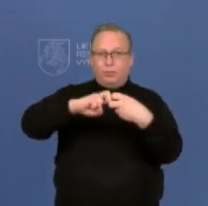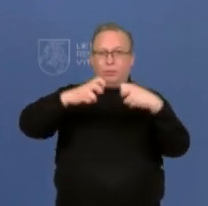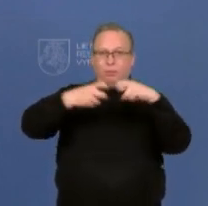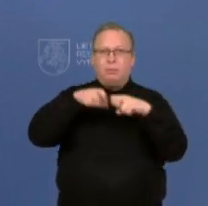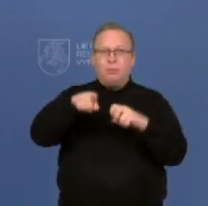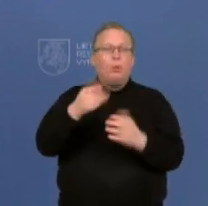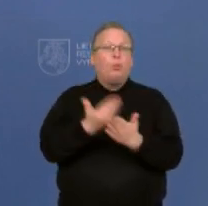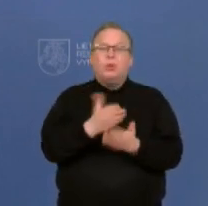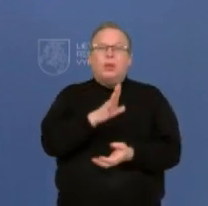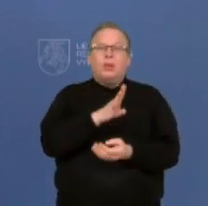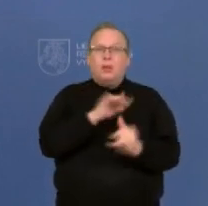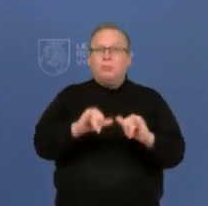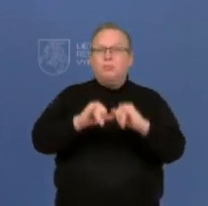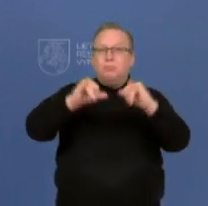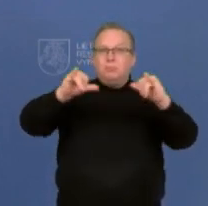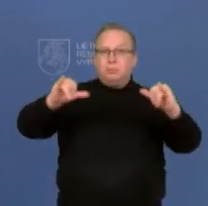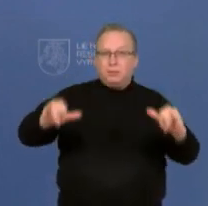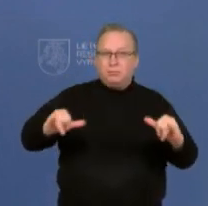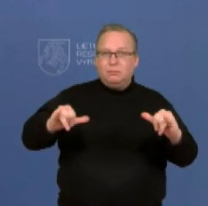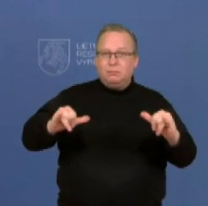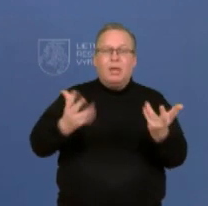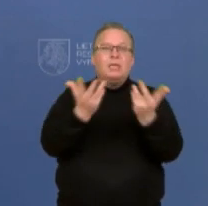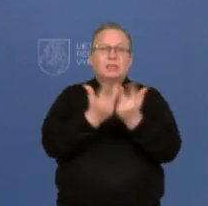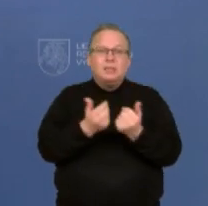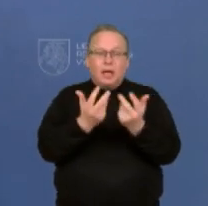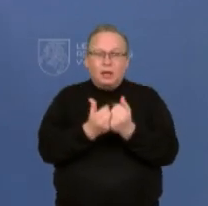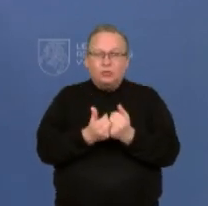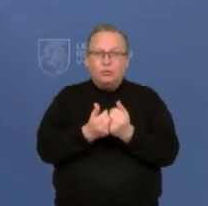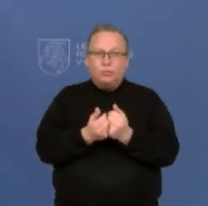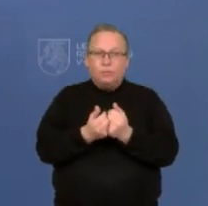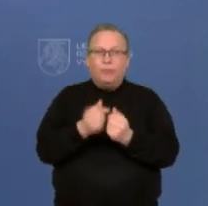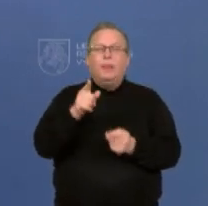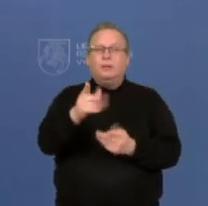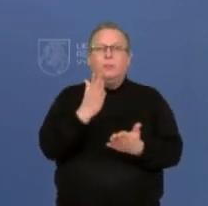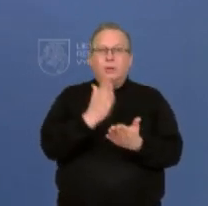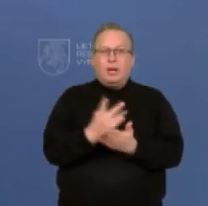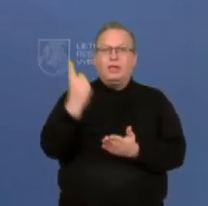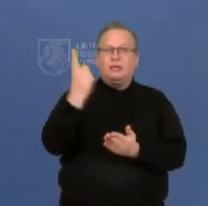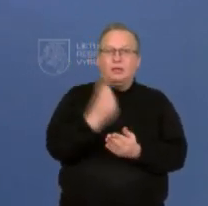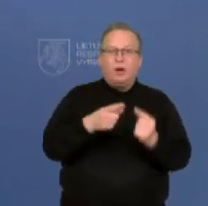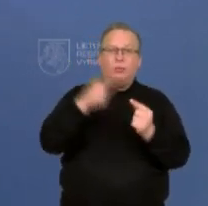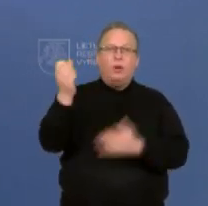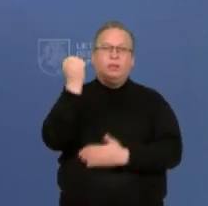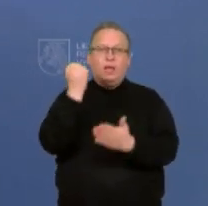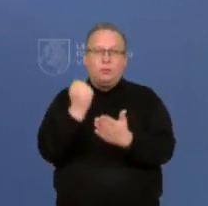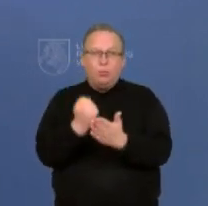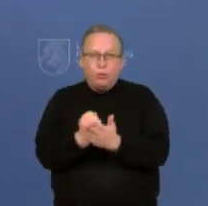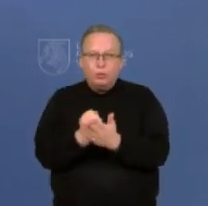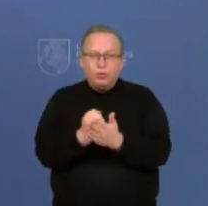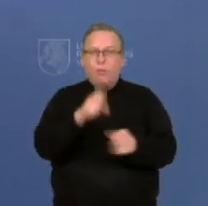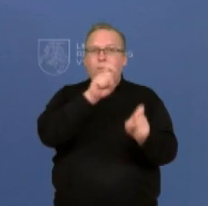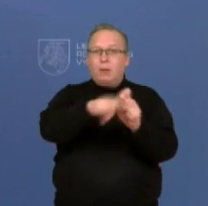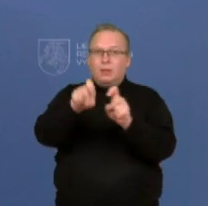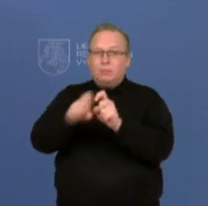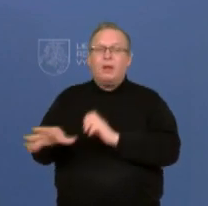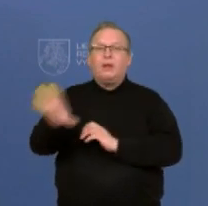kodėl negalima plėsti testavimo apimčių? Jūs kalbat apie tai, kad, na, atidėtas klausimas savaitėjai dėl darbuotojų profilaktinio testavimo, ir